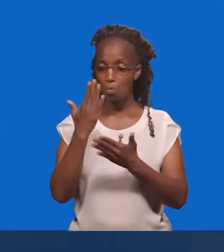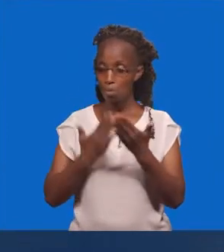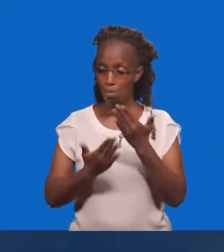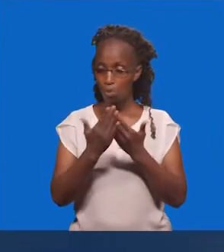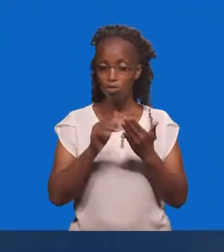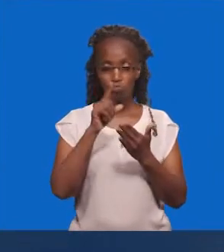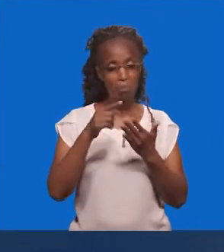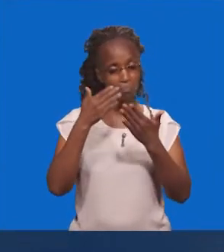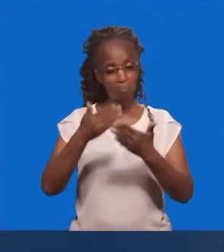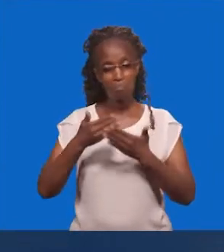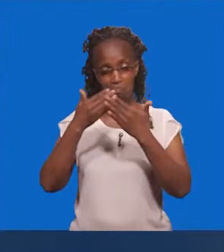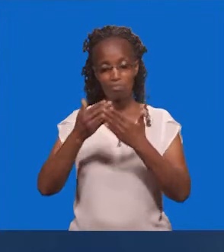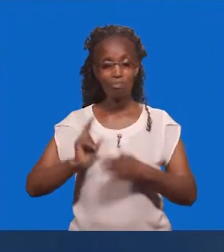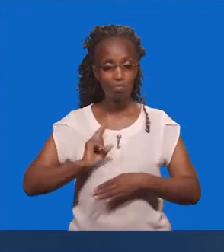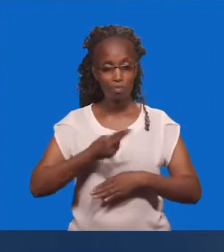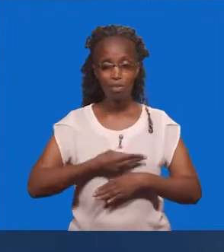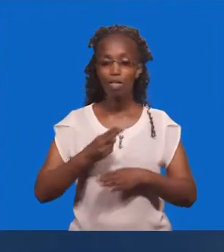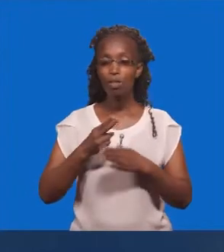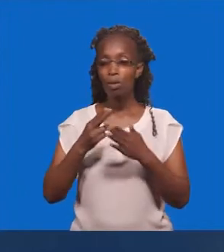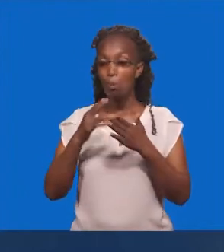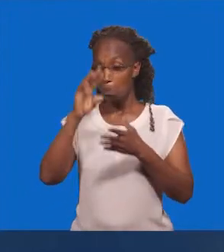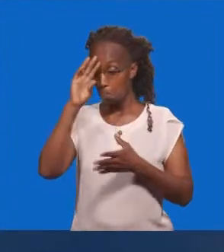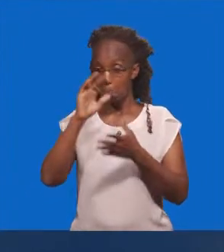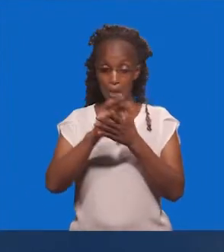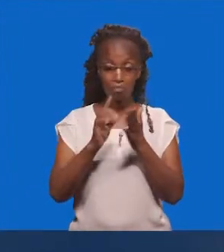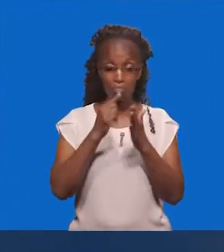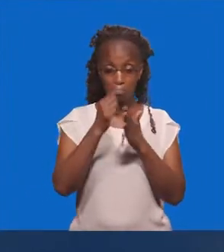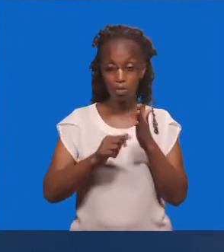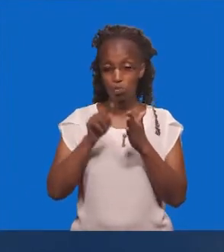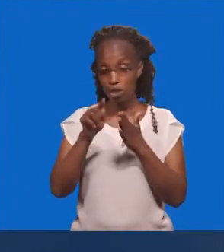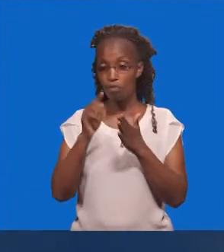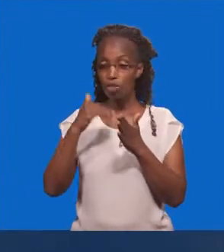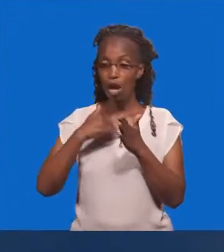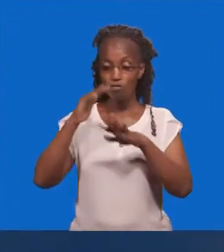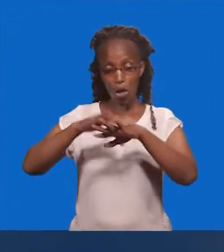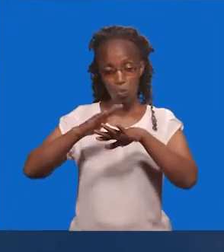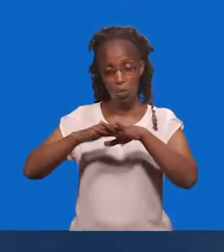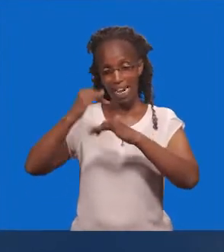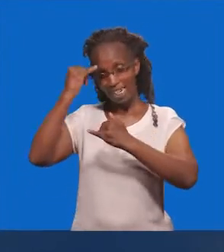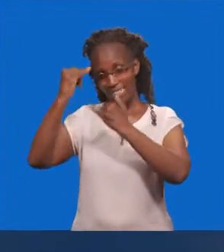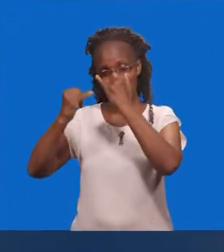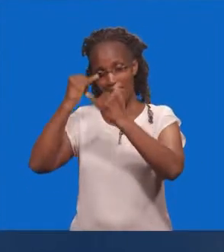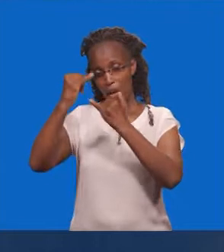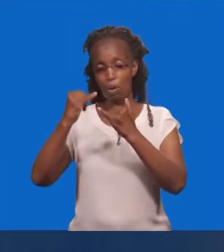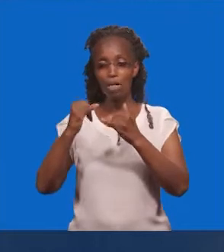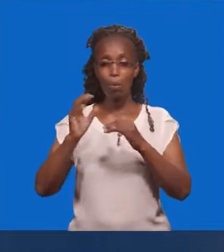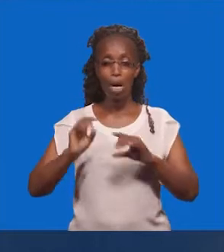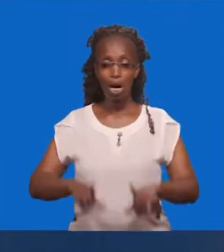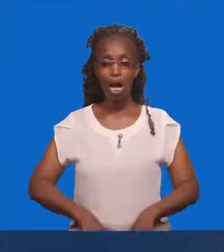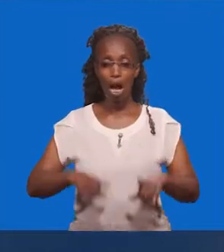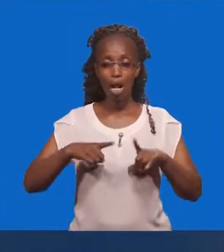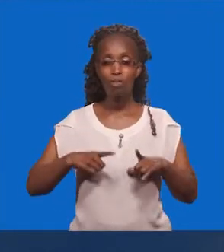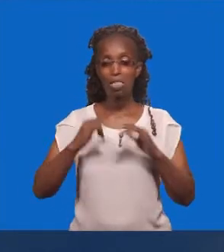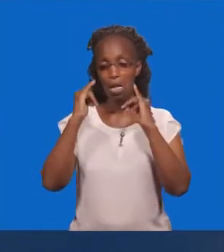njema, ambayo umeweza kutubariki na ayo Ambayo tunaminia kwamba huko na kusudi njema Juhu ya maisha yetu